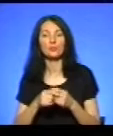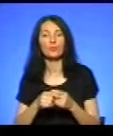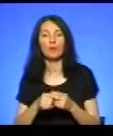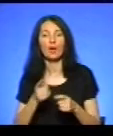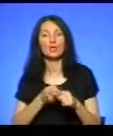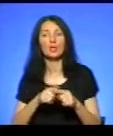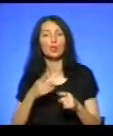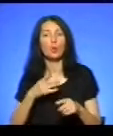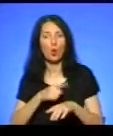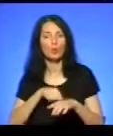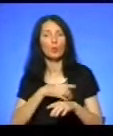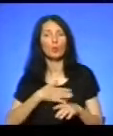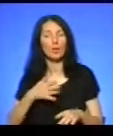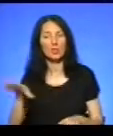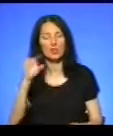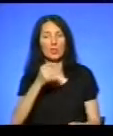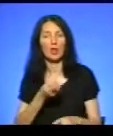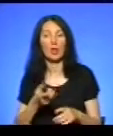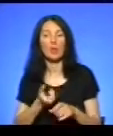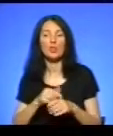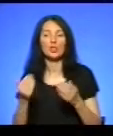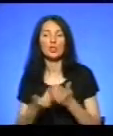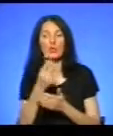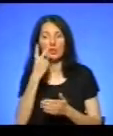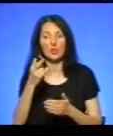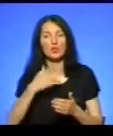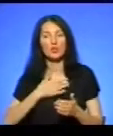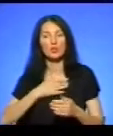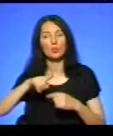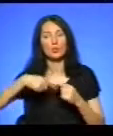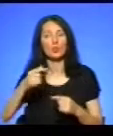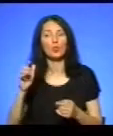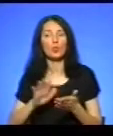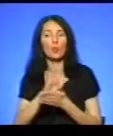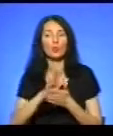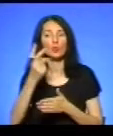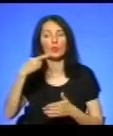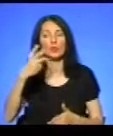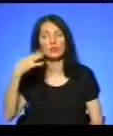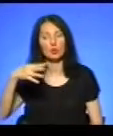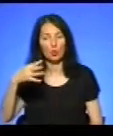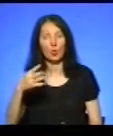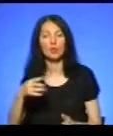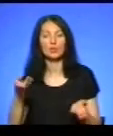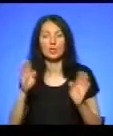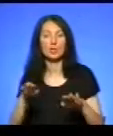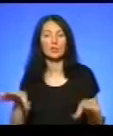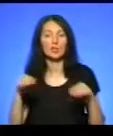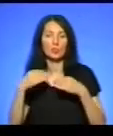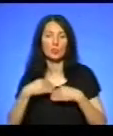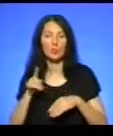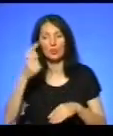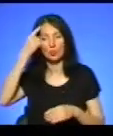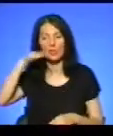І на цьогодні у мене все. Більше новин дивіться у нашому наступному випуску о 20.40. Залишайтеся разом з нами, аби знати найцікавіше.